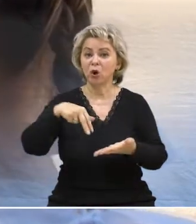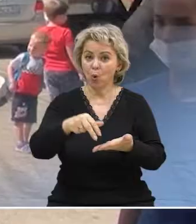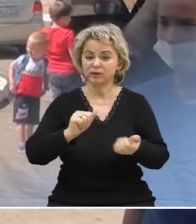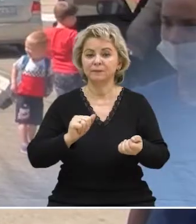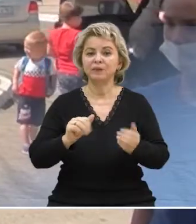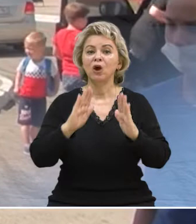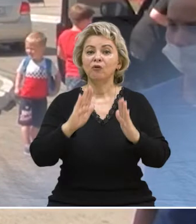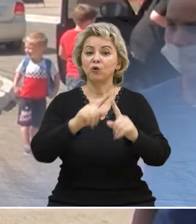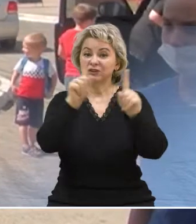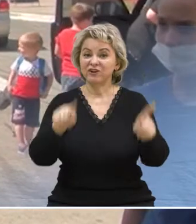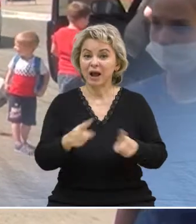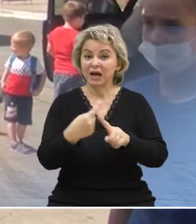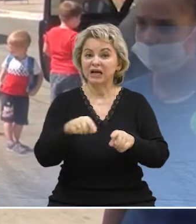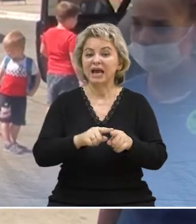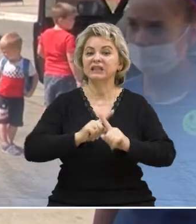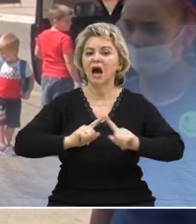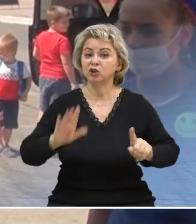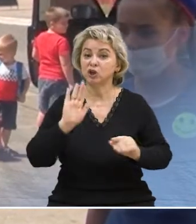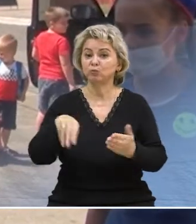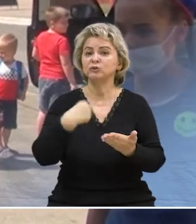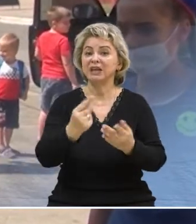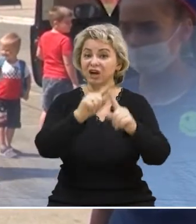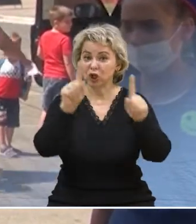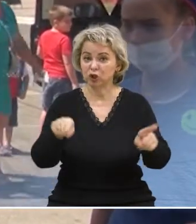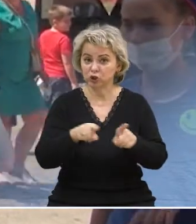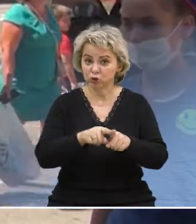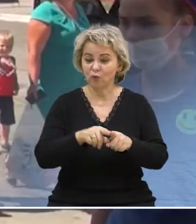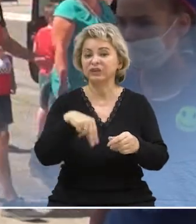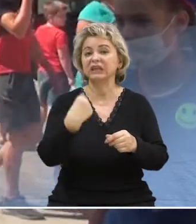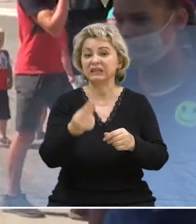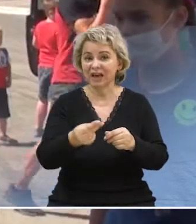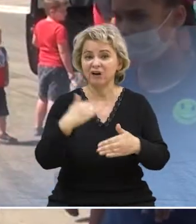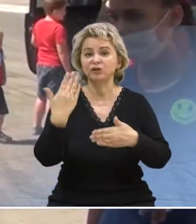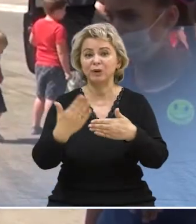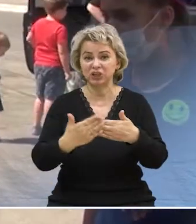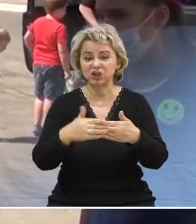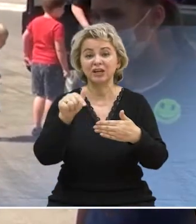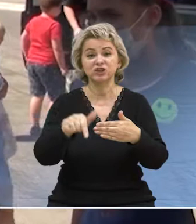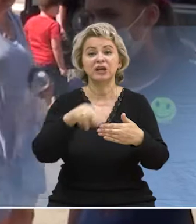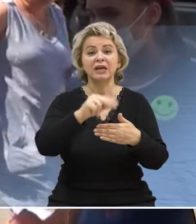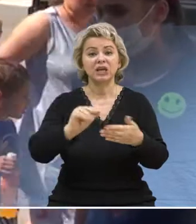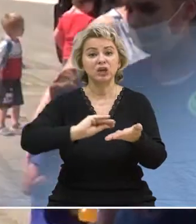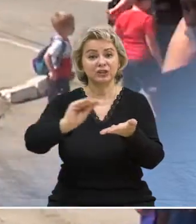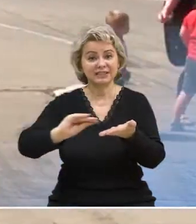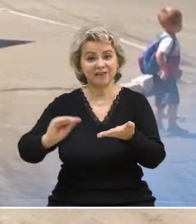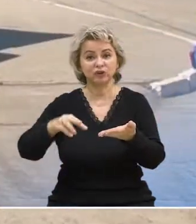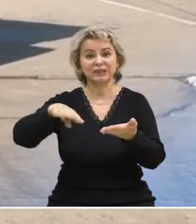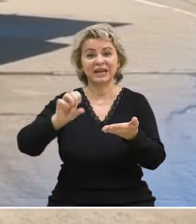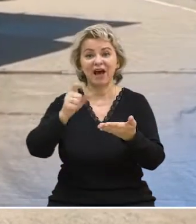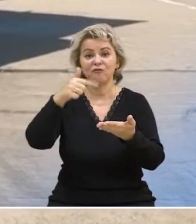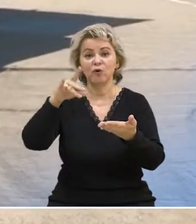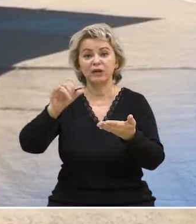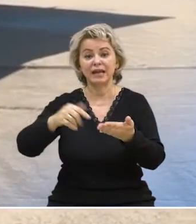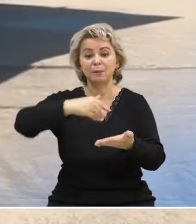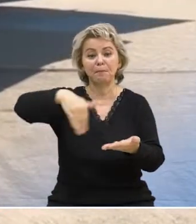переход». В рамках этой акции мы будем раздавать листовки, раздавать эти освещающие элементы и вот рисовать на